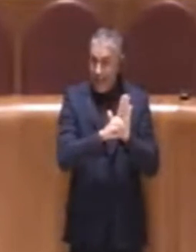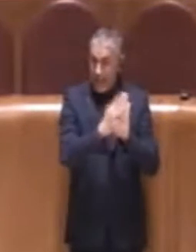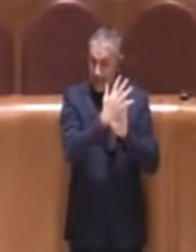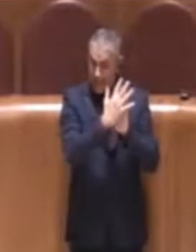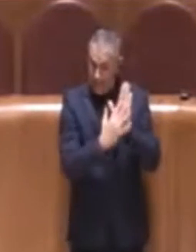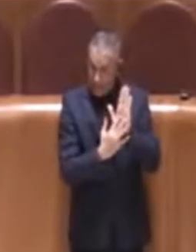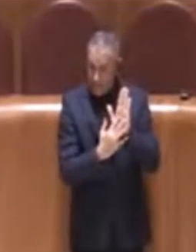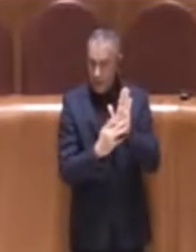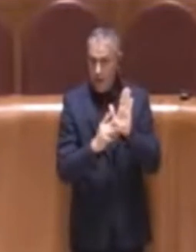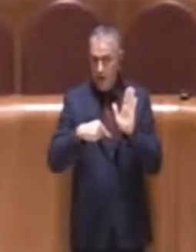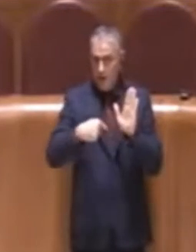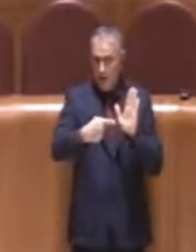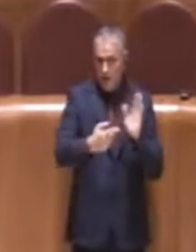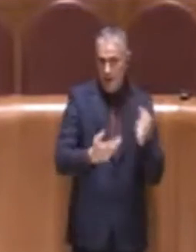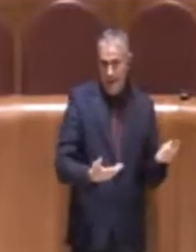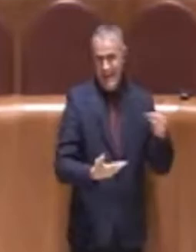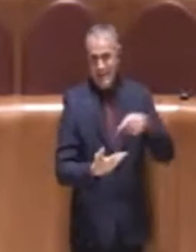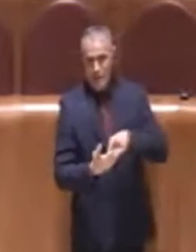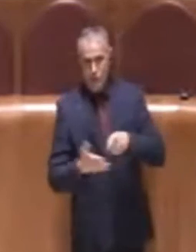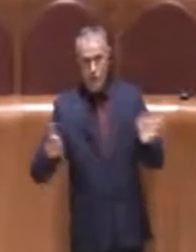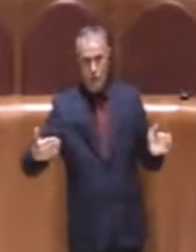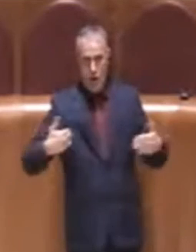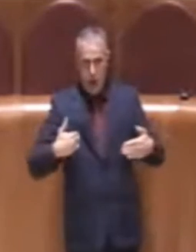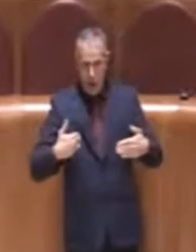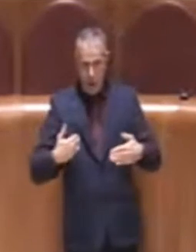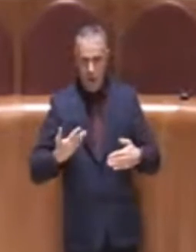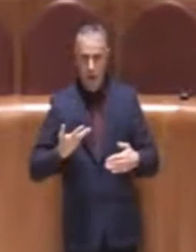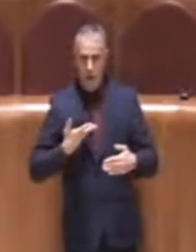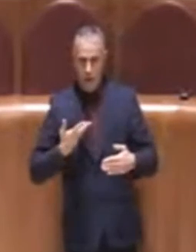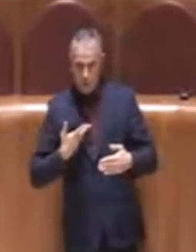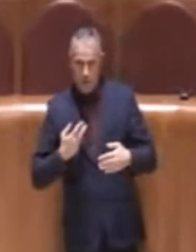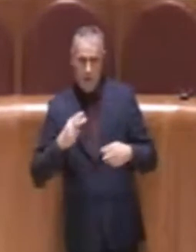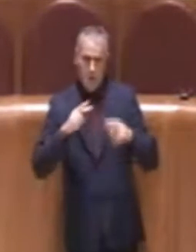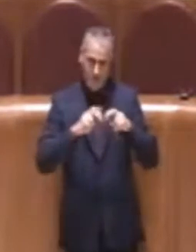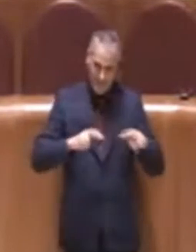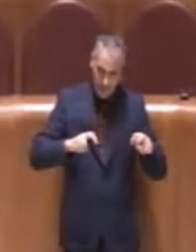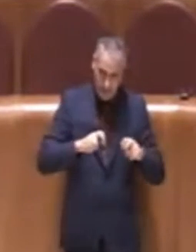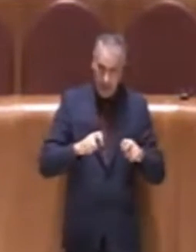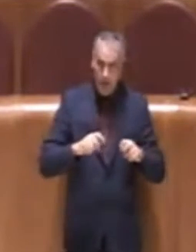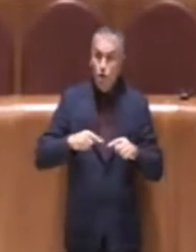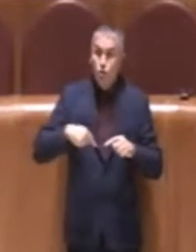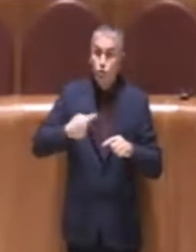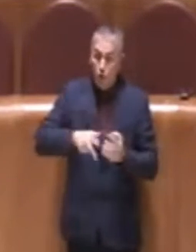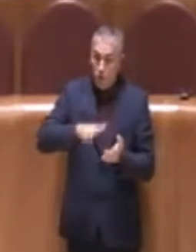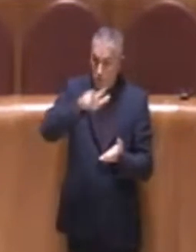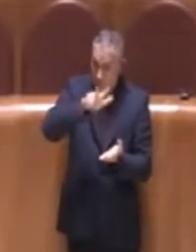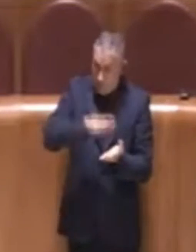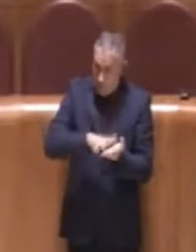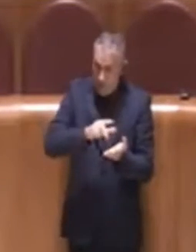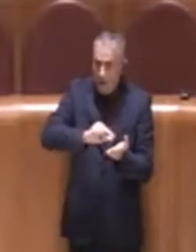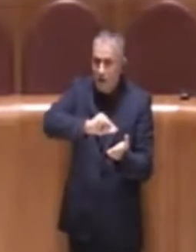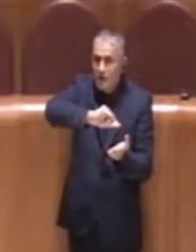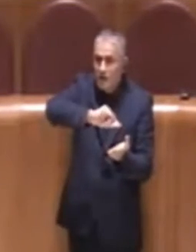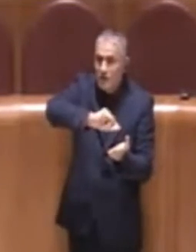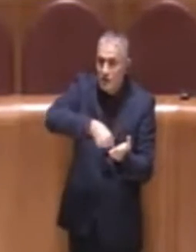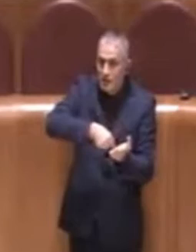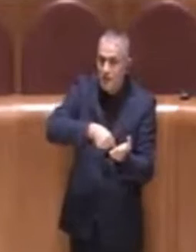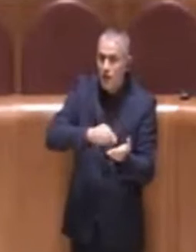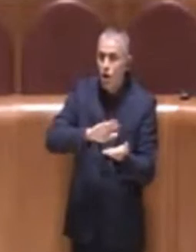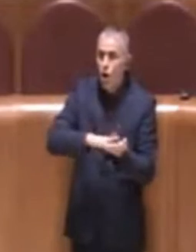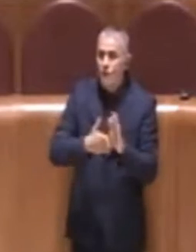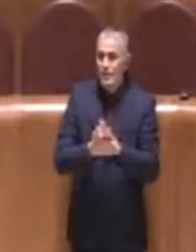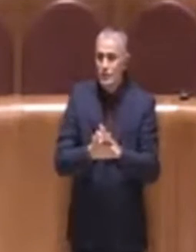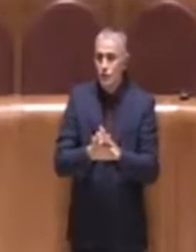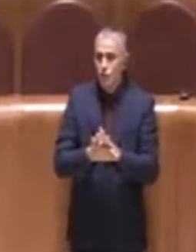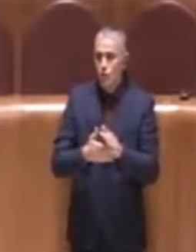ripassare in aula dopo le osservazioni, le contradduzioni e così via, verrà firmata la convenzione urbanistica.